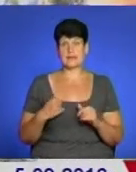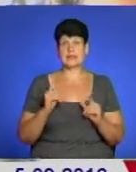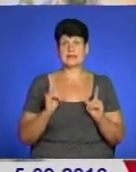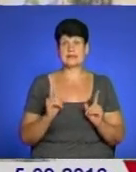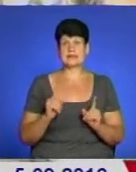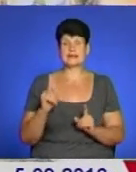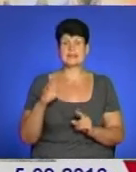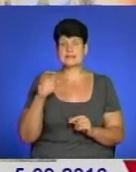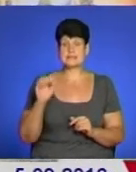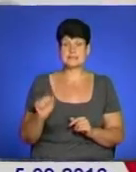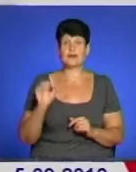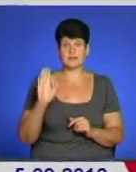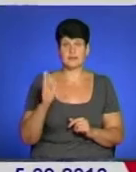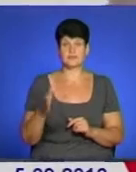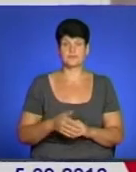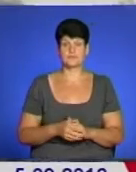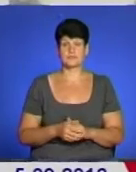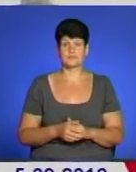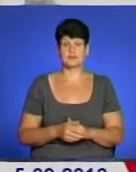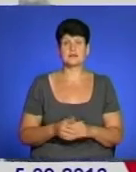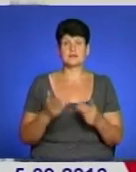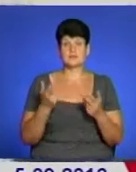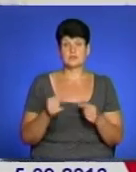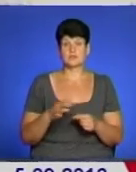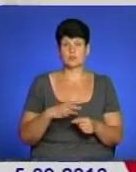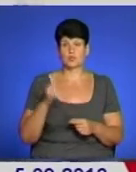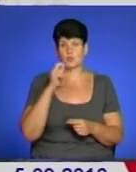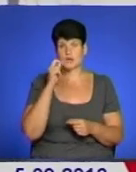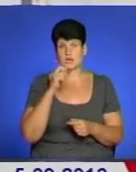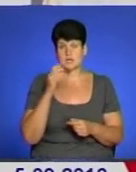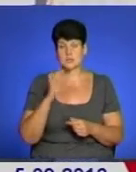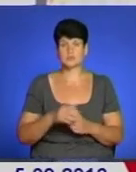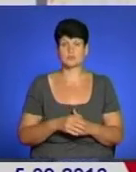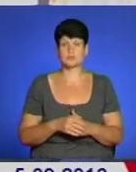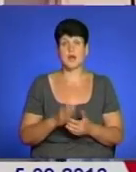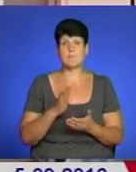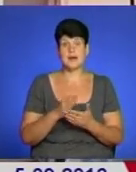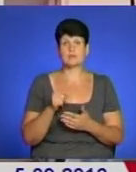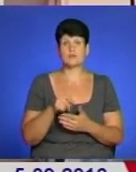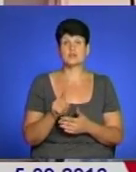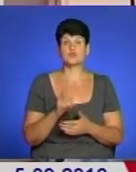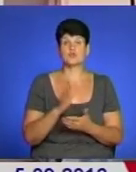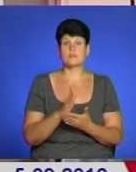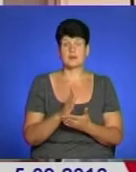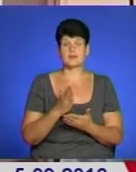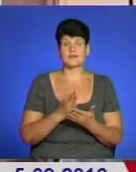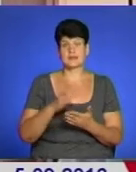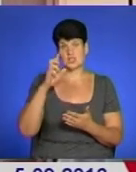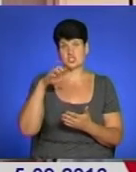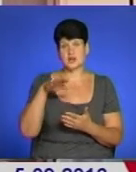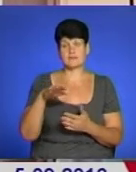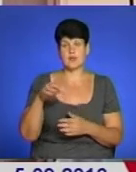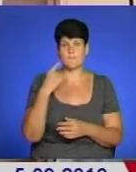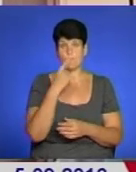нехай воно так буде. Ліпше, звичайно, що було б українською. Але маємо те, що маємо. Є державна мова,